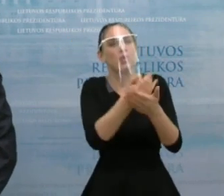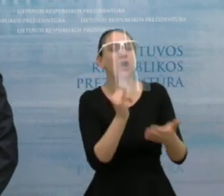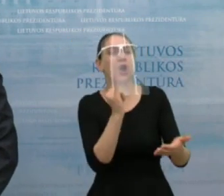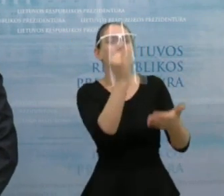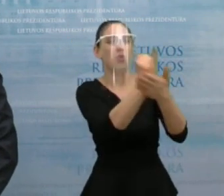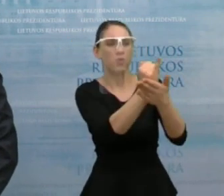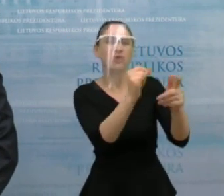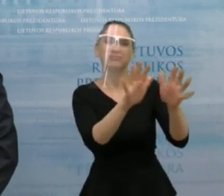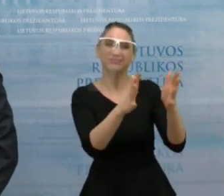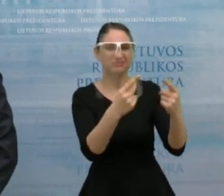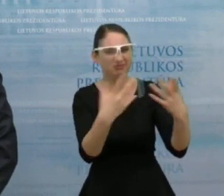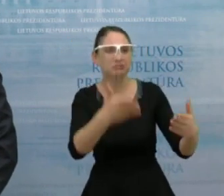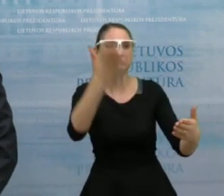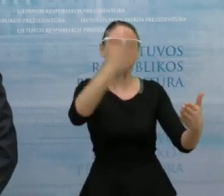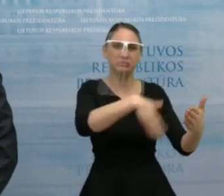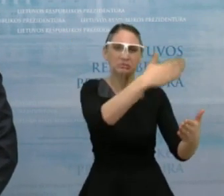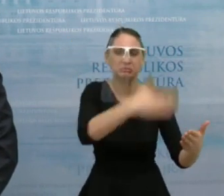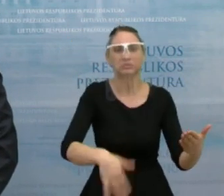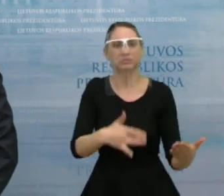yra kalbama, ar po pačiu ir iš esmės keisti.